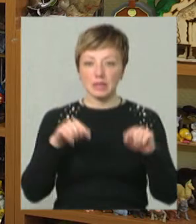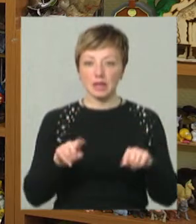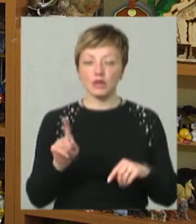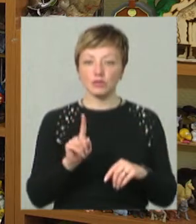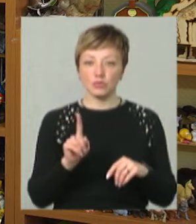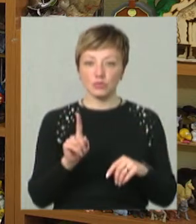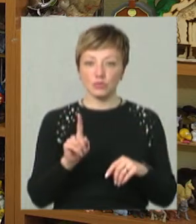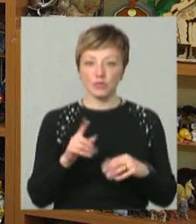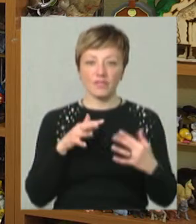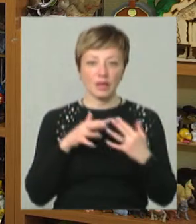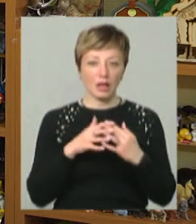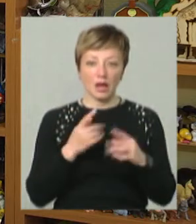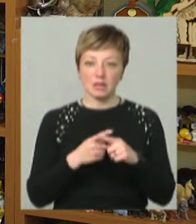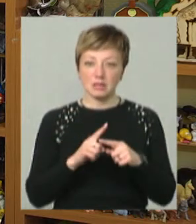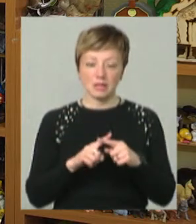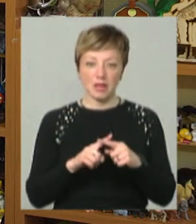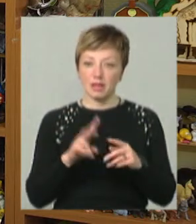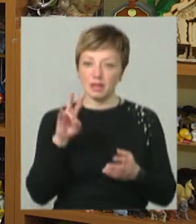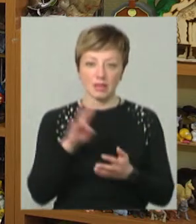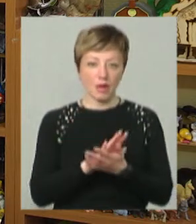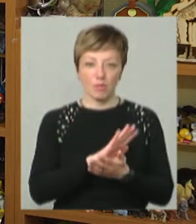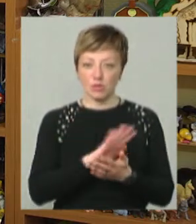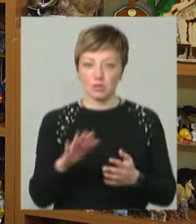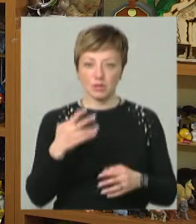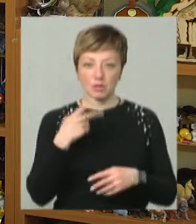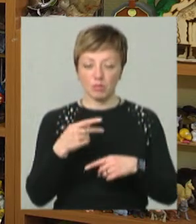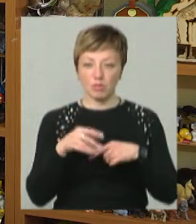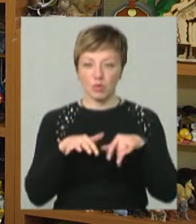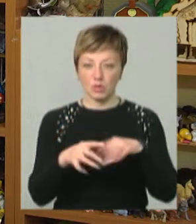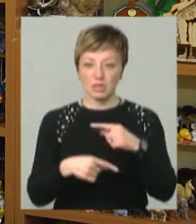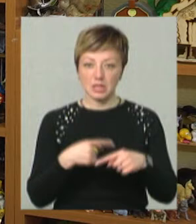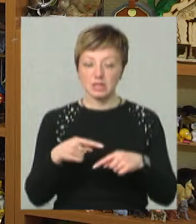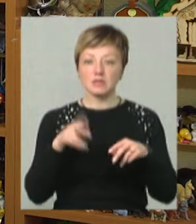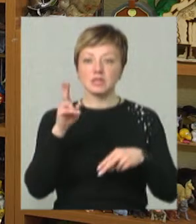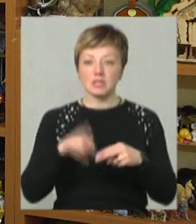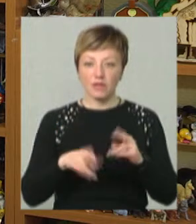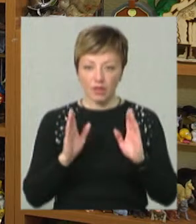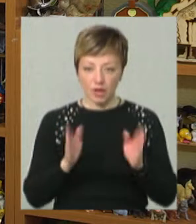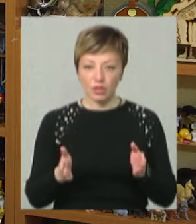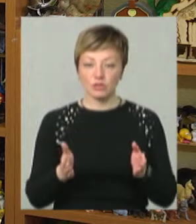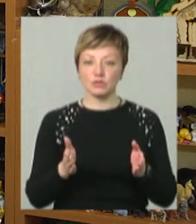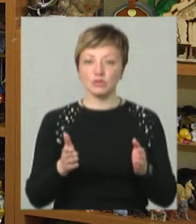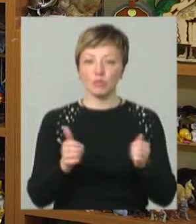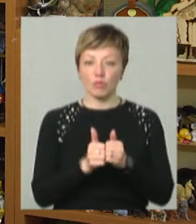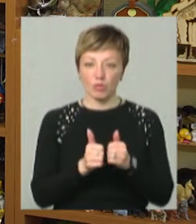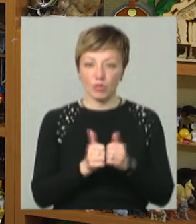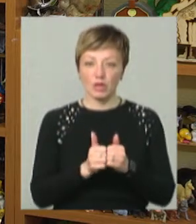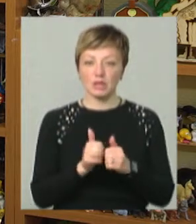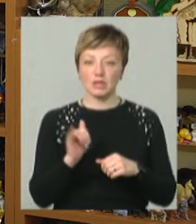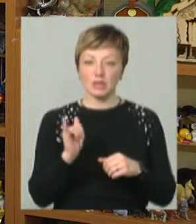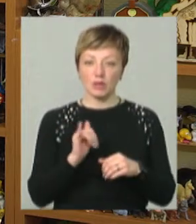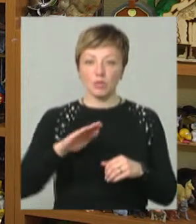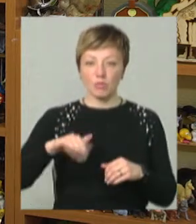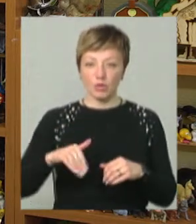війна – це не постійний процес, вона завершиться. І ми будемо поряд, і